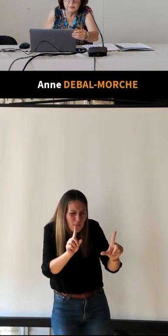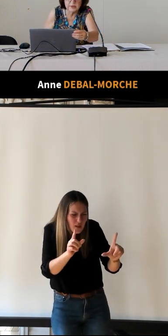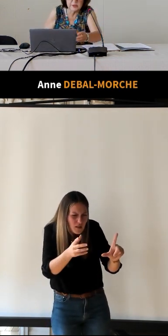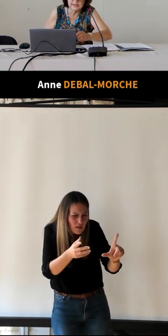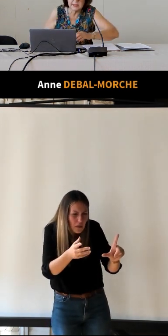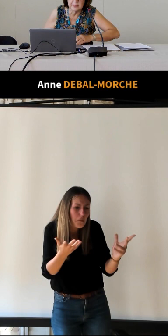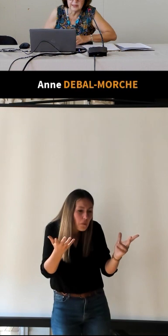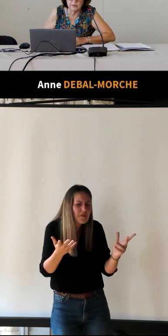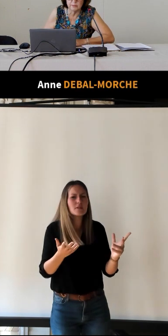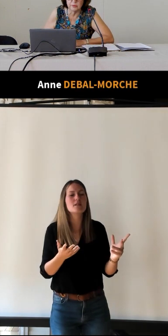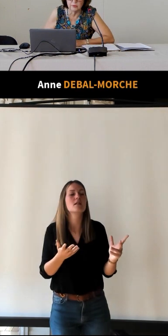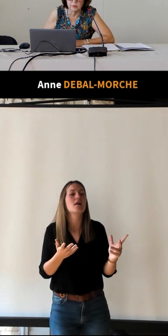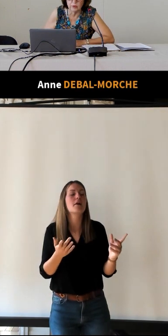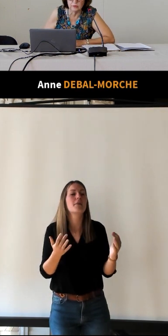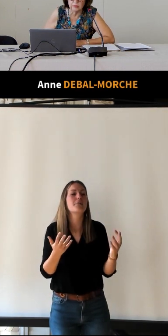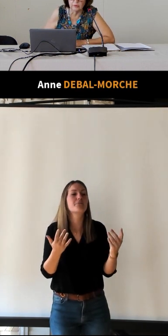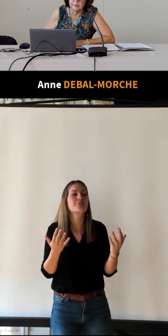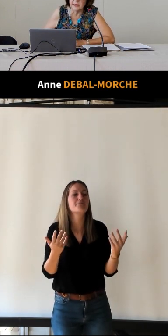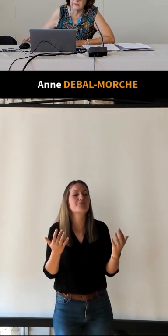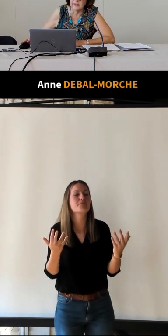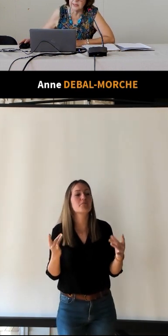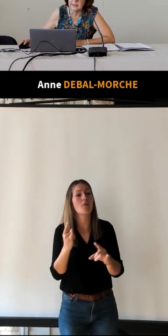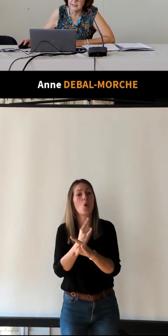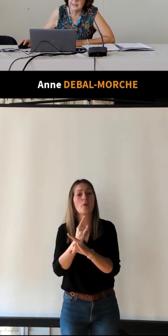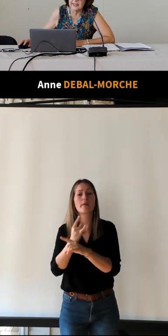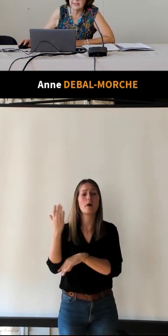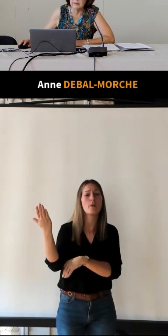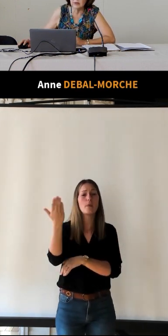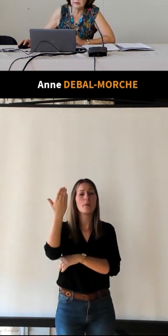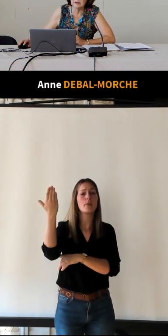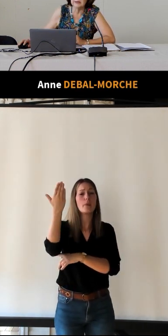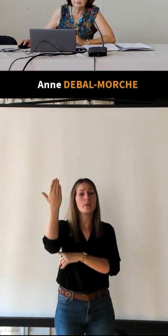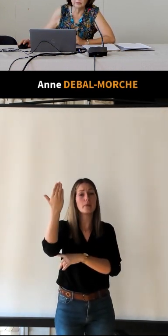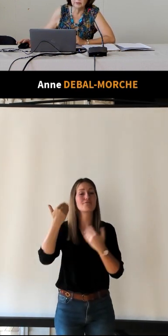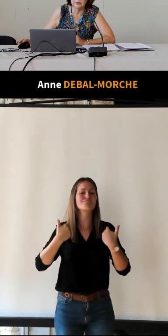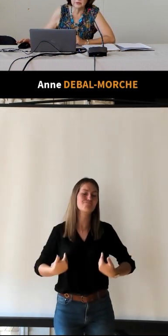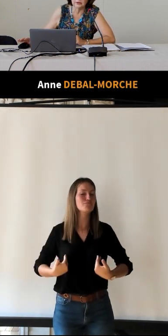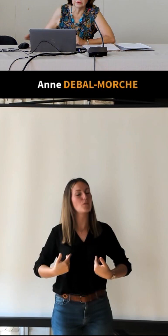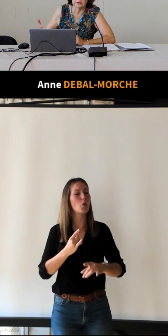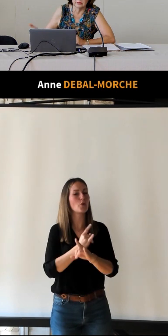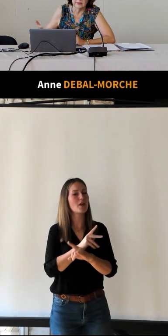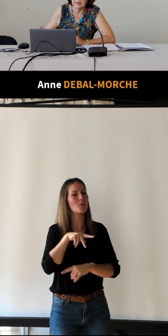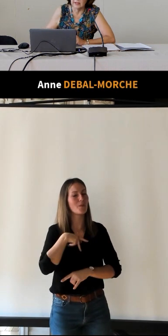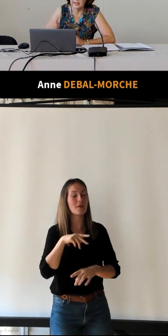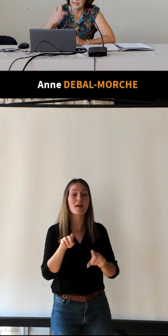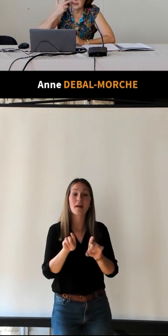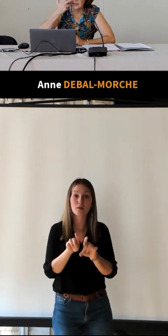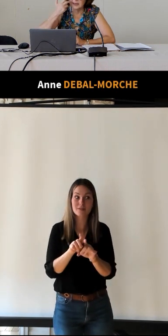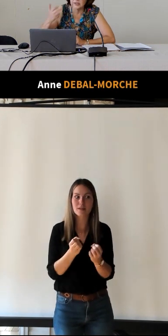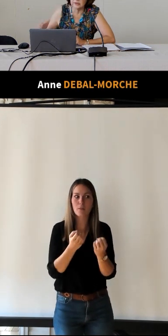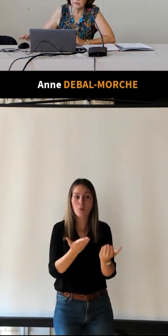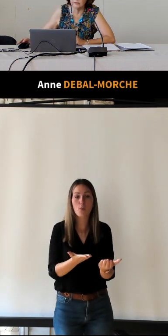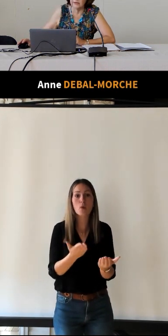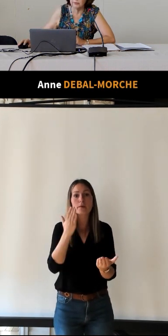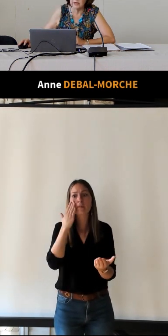Un des plus anciens et le plus renommé de la ville et également, il propose un